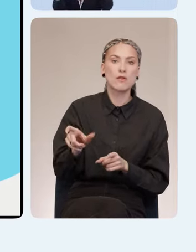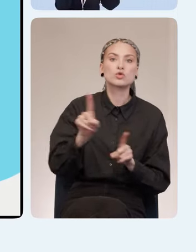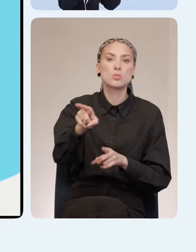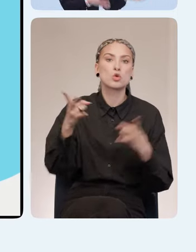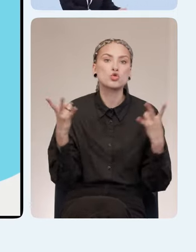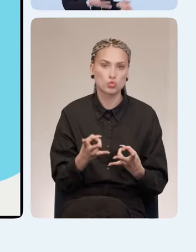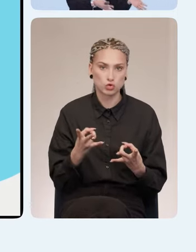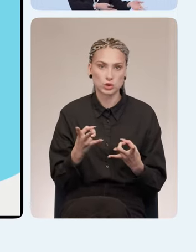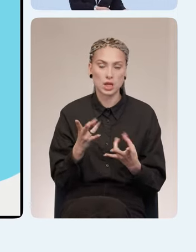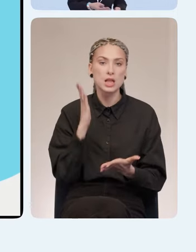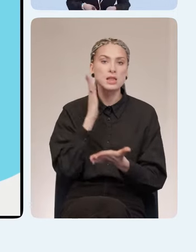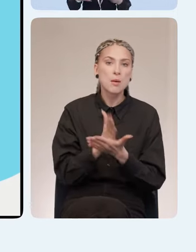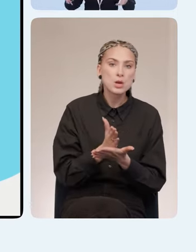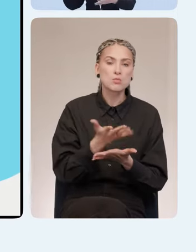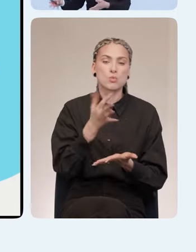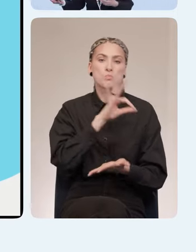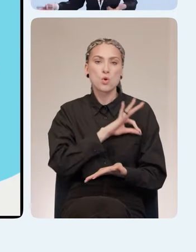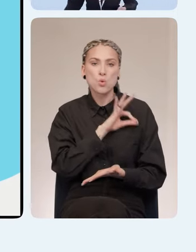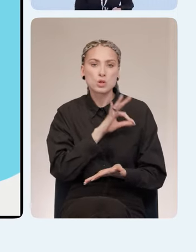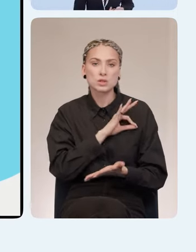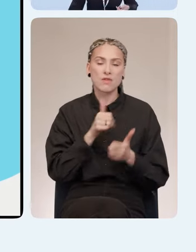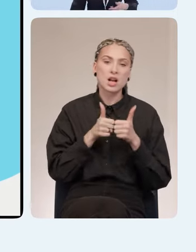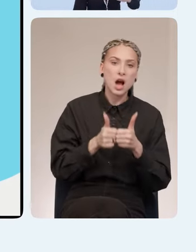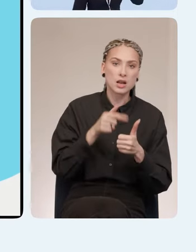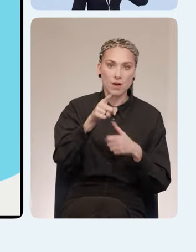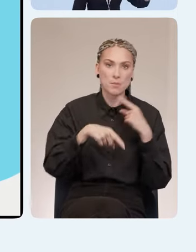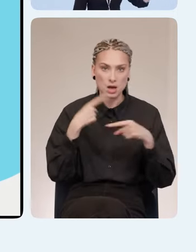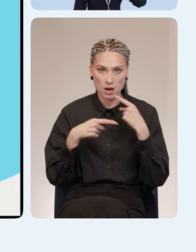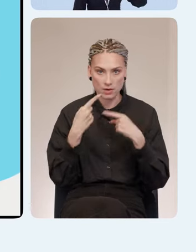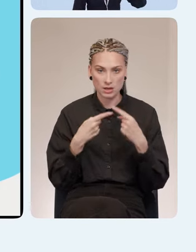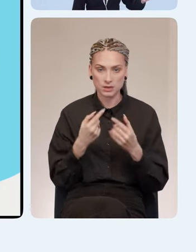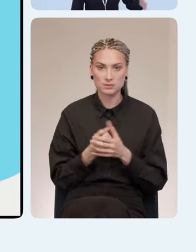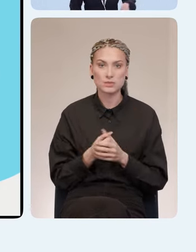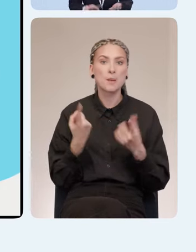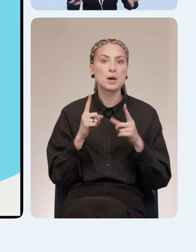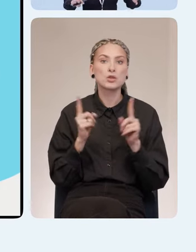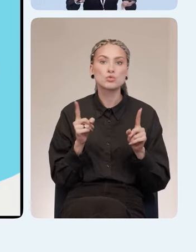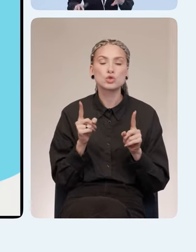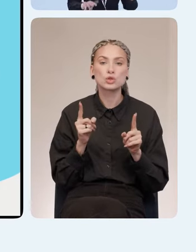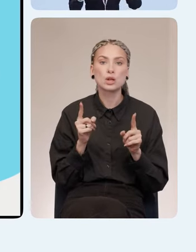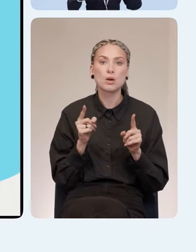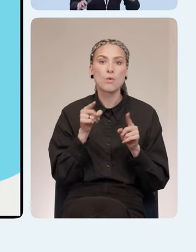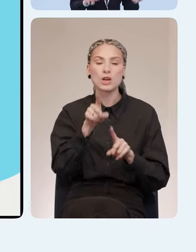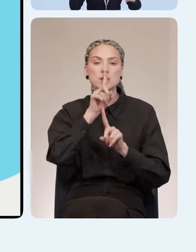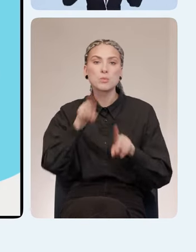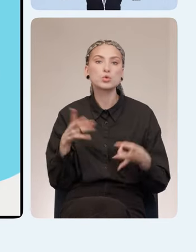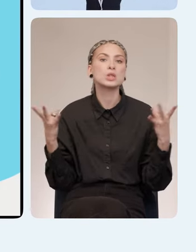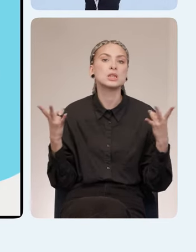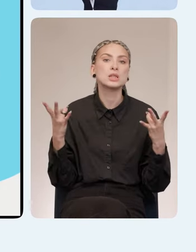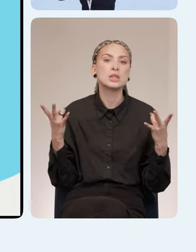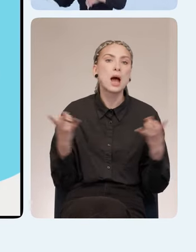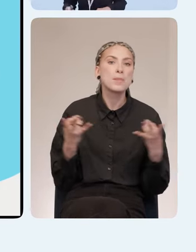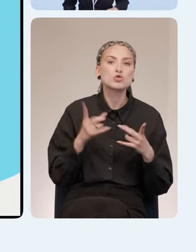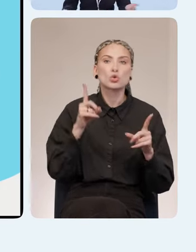Напрямую вам пользователи, коллеги об этом говорят. В идеале коллеги, потому что тогда у вас не будет необходимости что-то